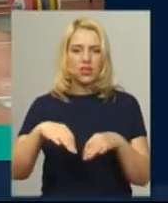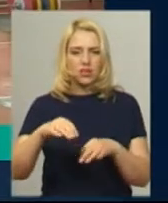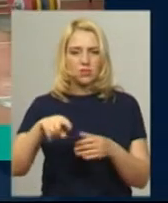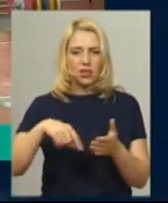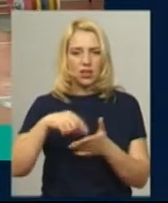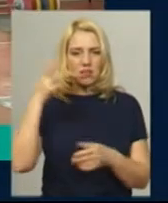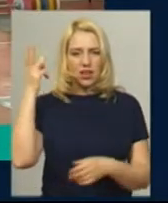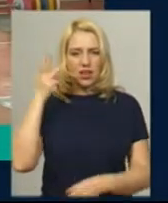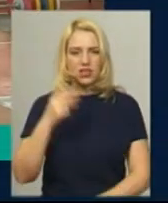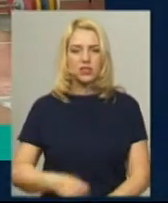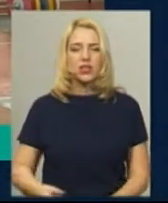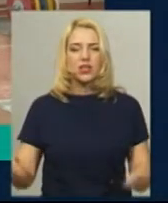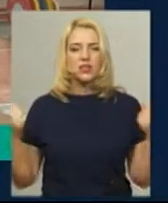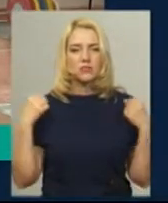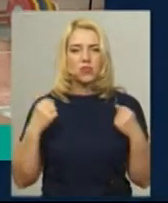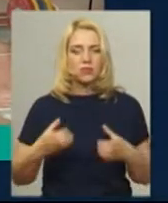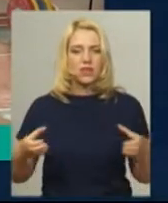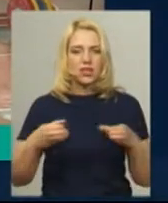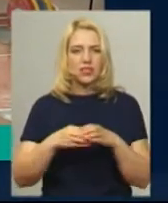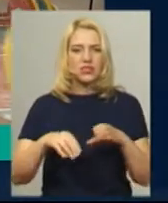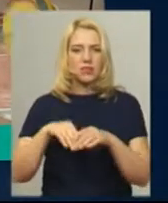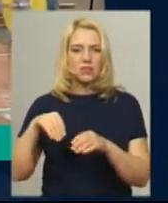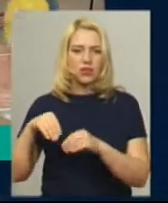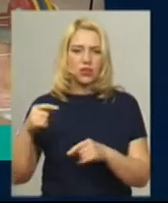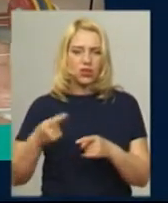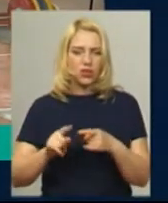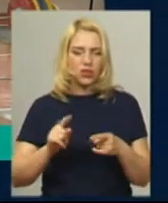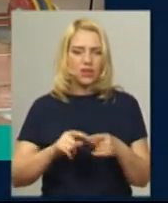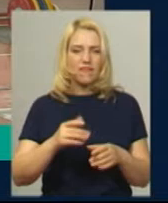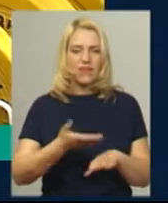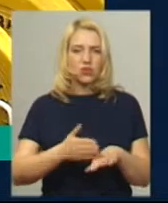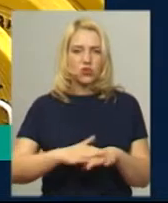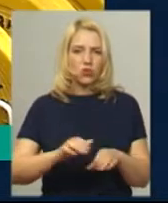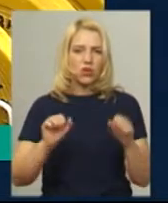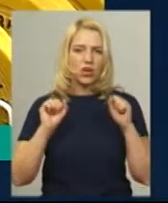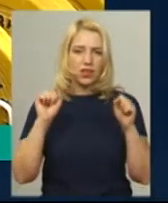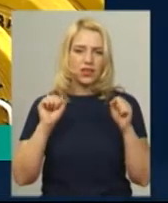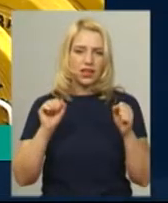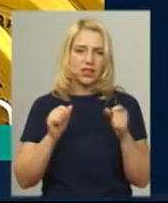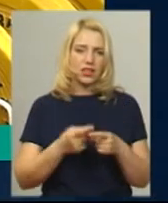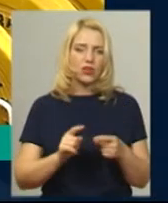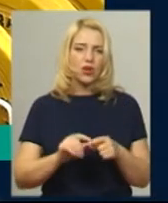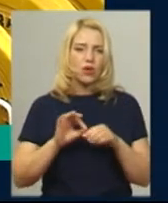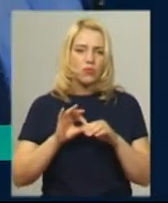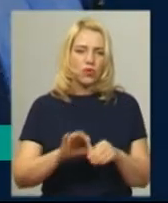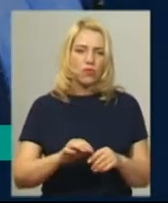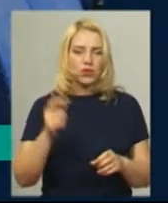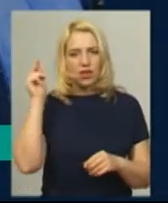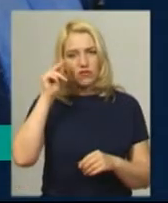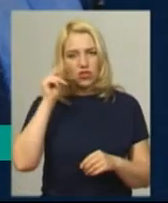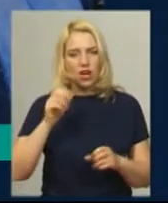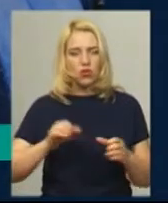Спортсмени чоловіщої збірної команди України з важкої атлетики проводять перший після послаблення карантину навчально-тренувальний збір.